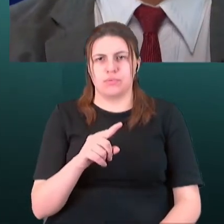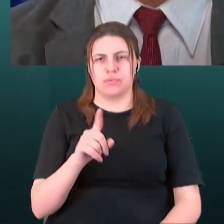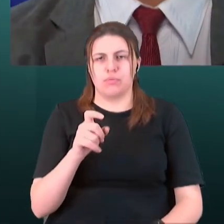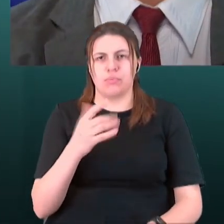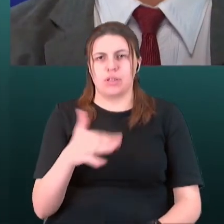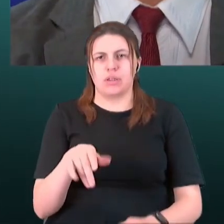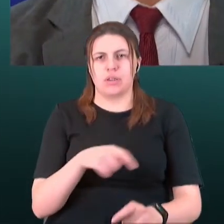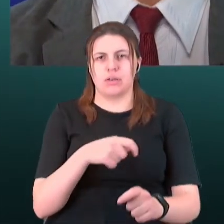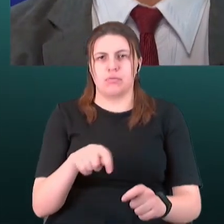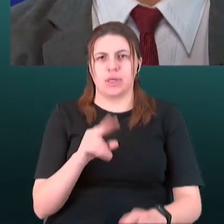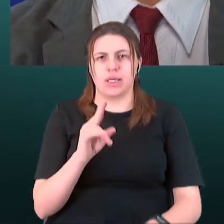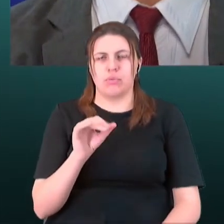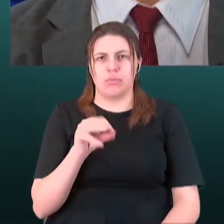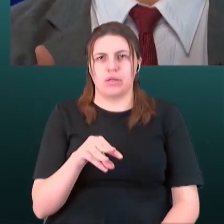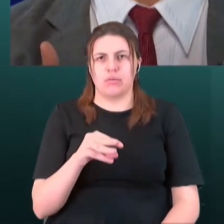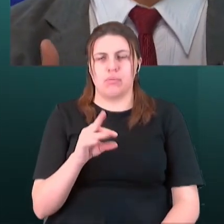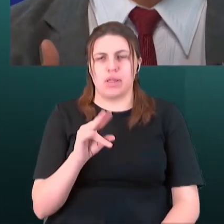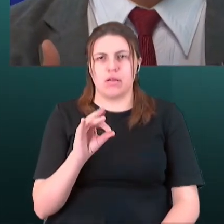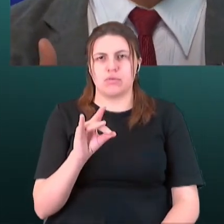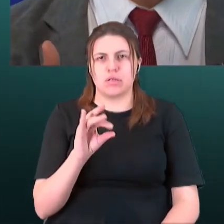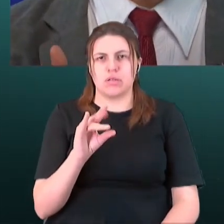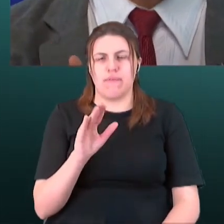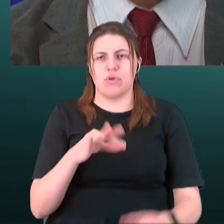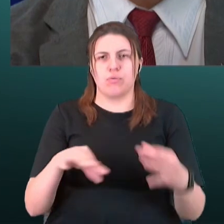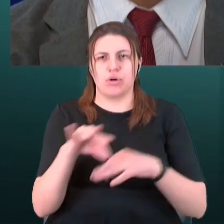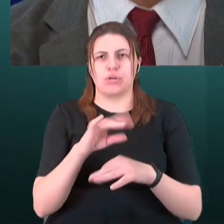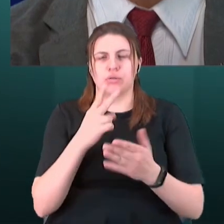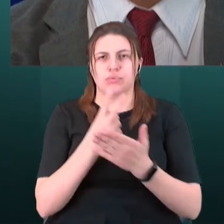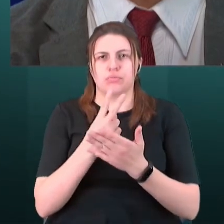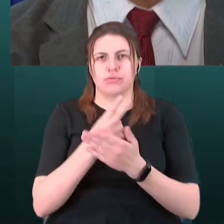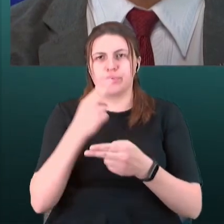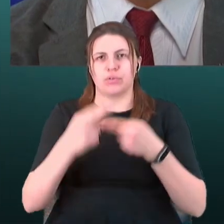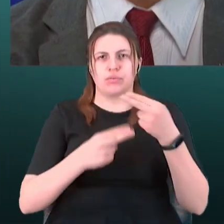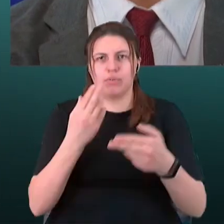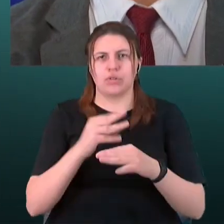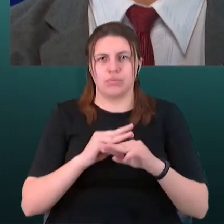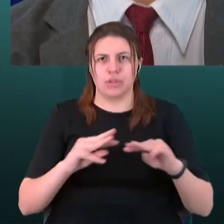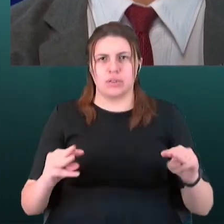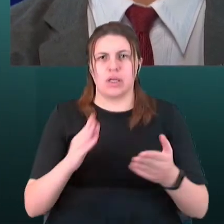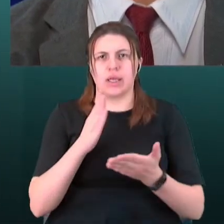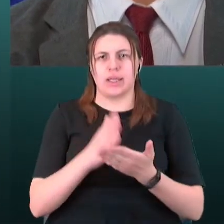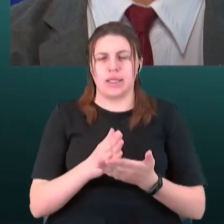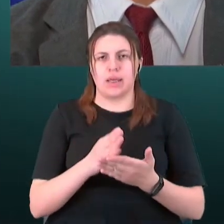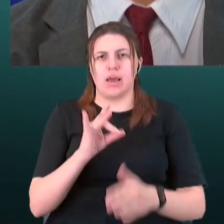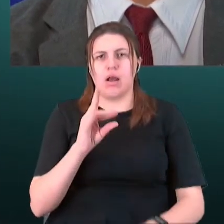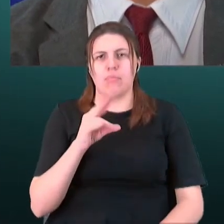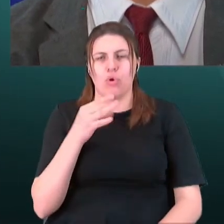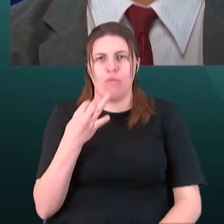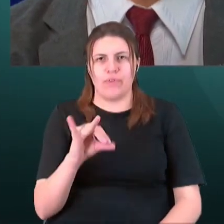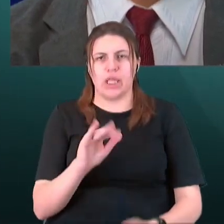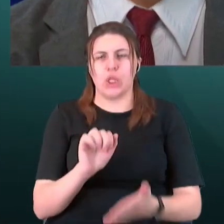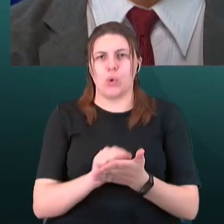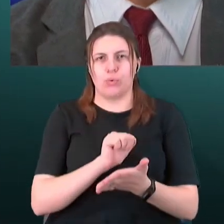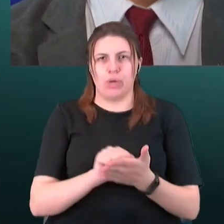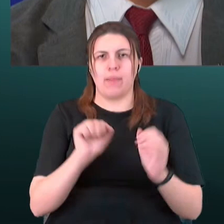Ростиславе, у проєкті, який презентує ваше міністерство, є рамковий документ. Його можна прочитати на сайті. Цей